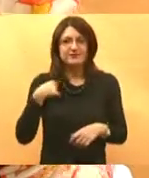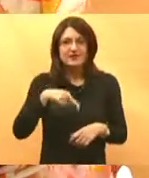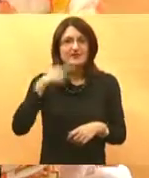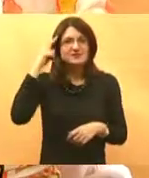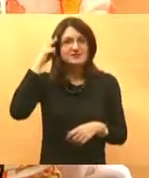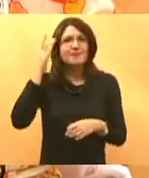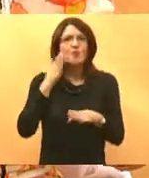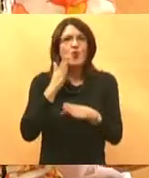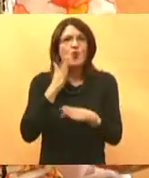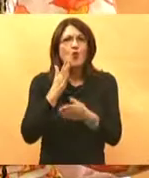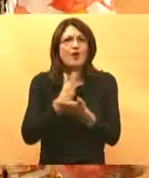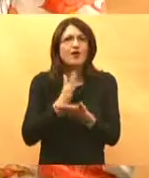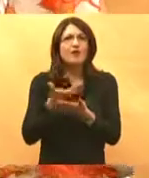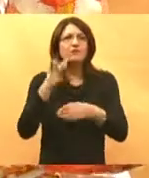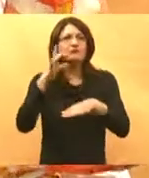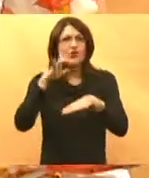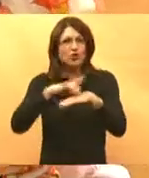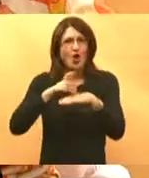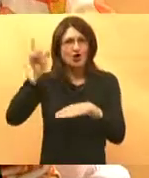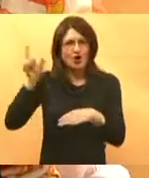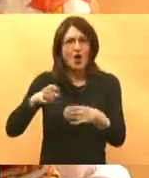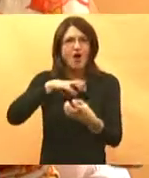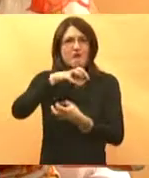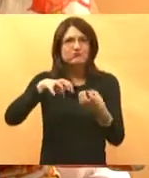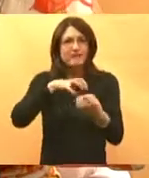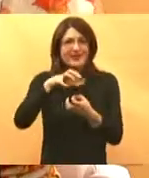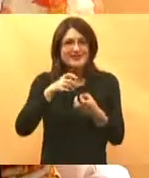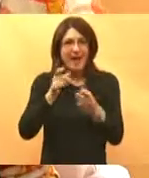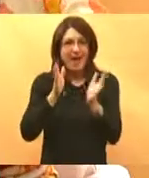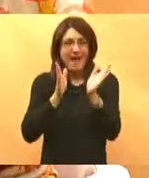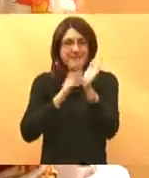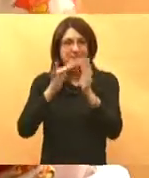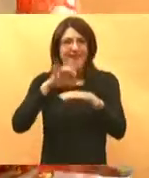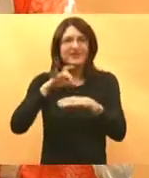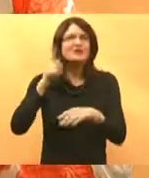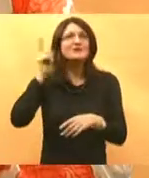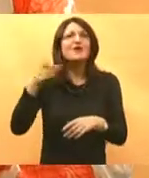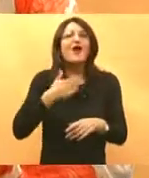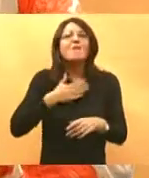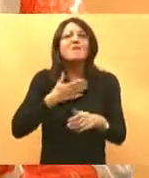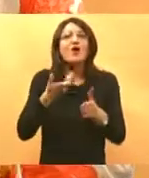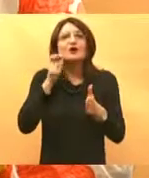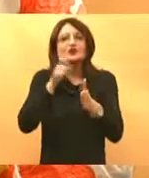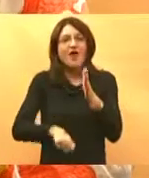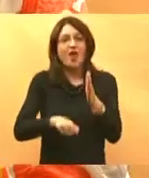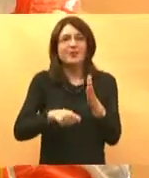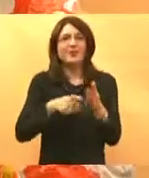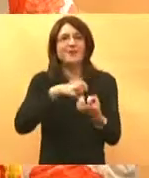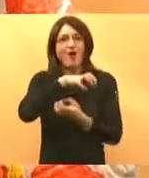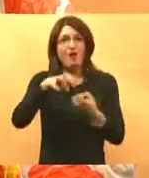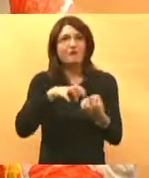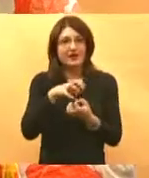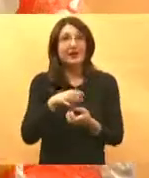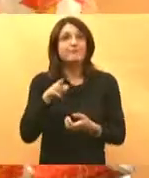lječnika obiteljske medicine identificirali kao prijateljem ili nekim članom naše obitelji, što bi u stvari po